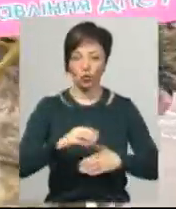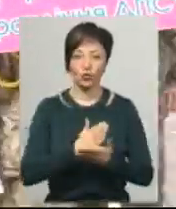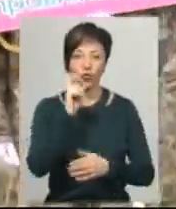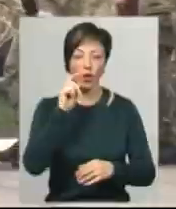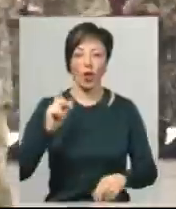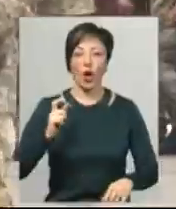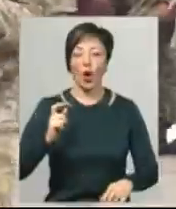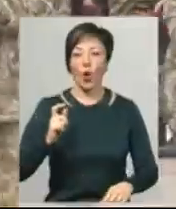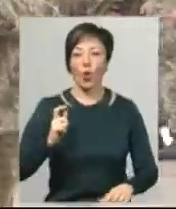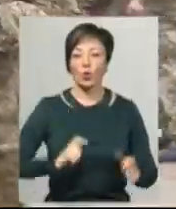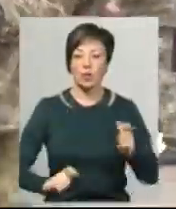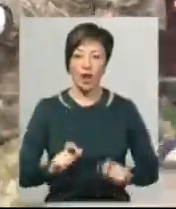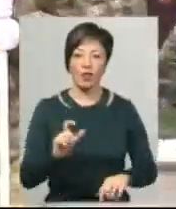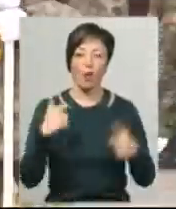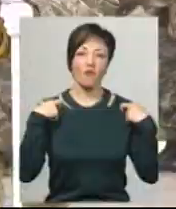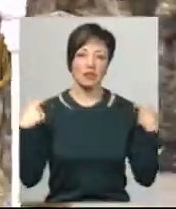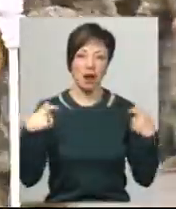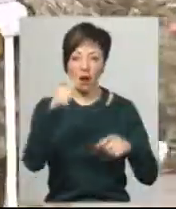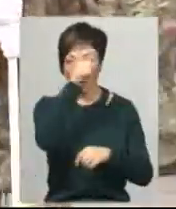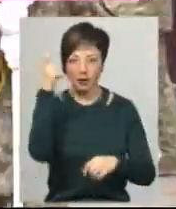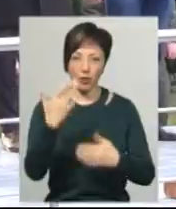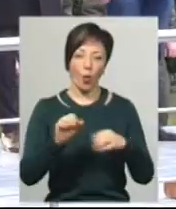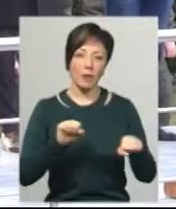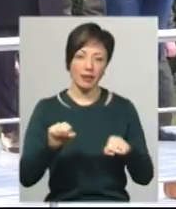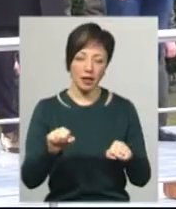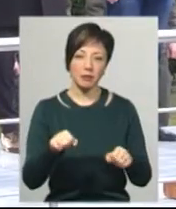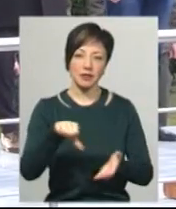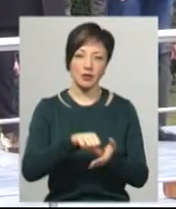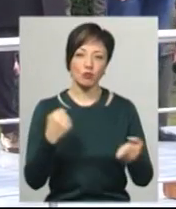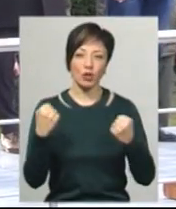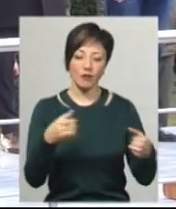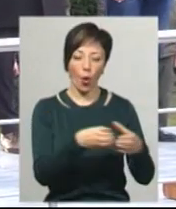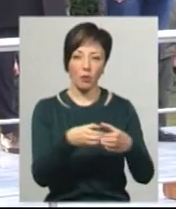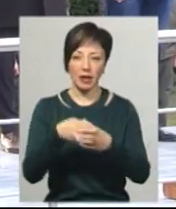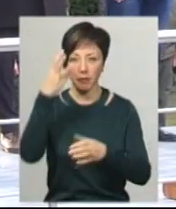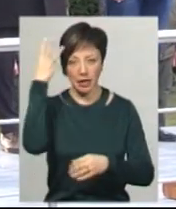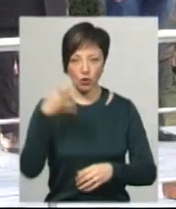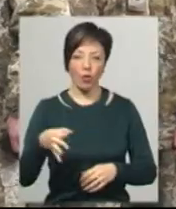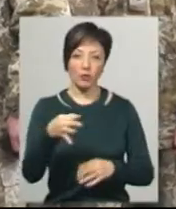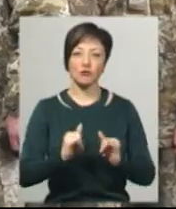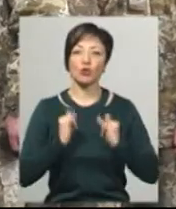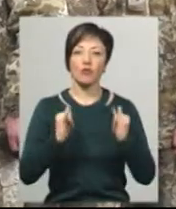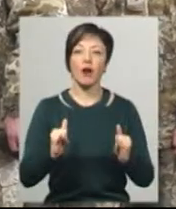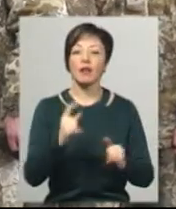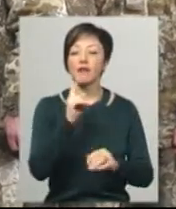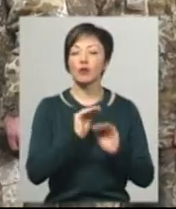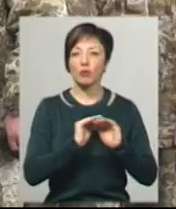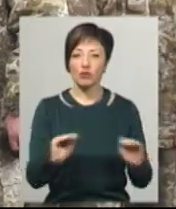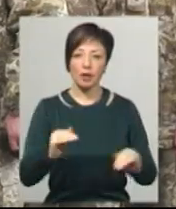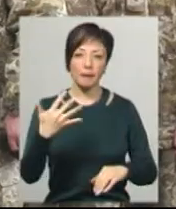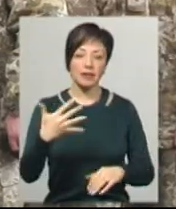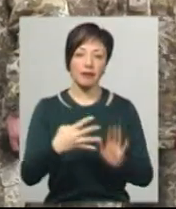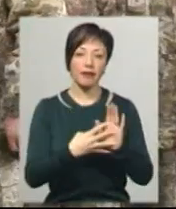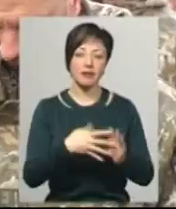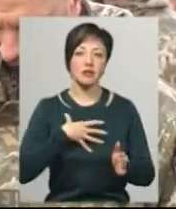курсанти, офіцери академії та військових частин, їхні командири та представники спортивних комітетів Хмельницької області вшанували хвилиною мовчання 59